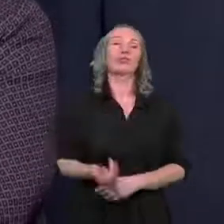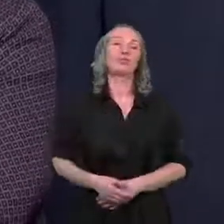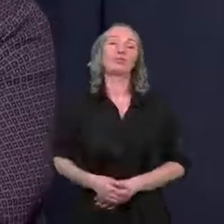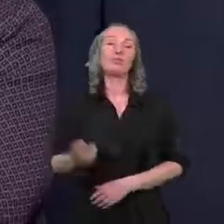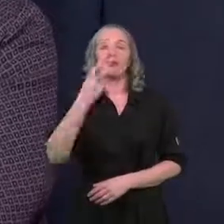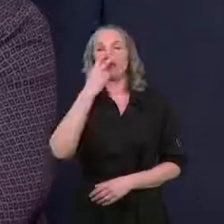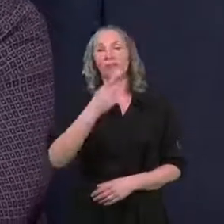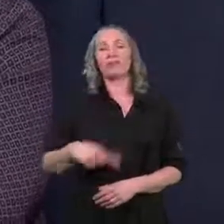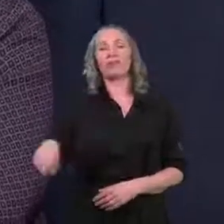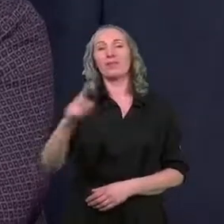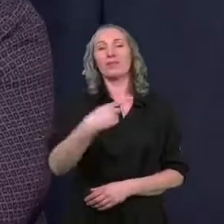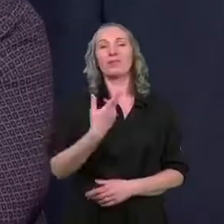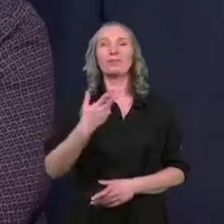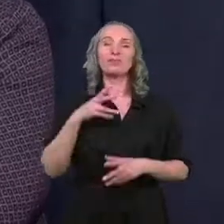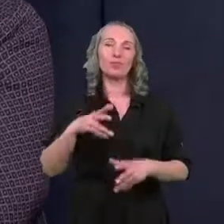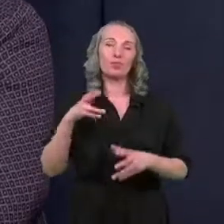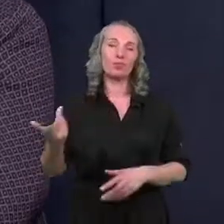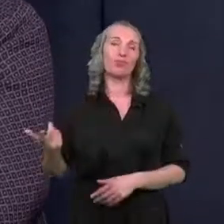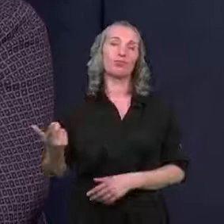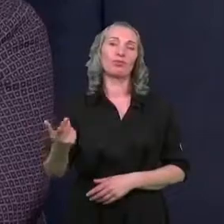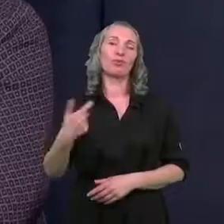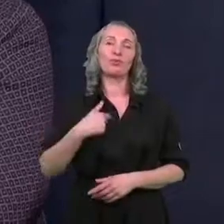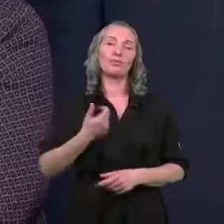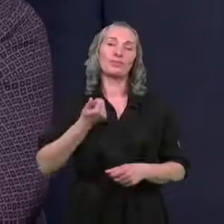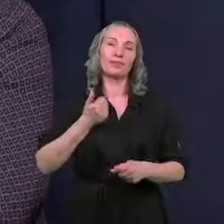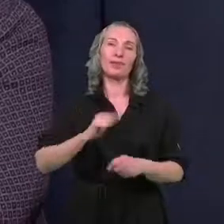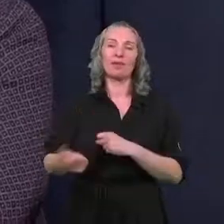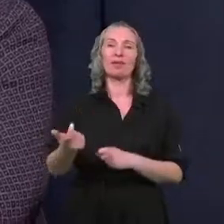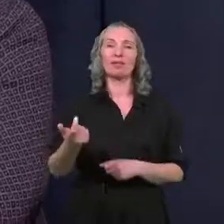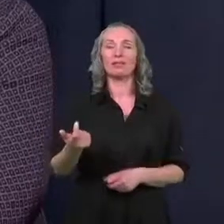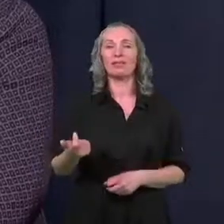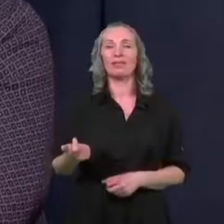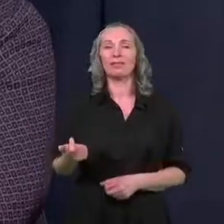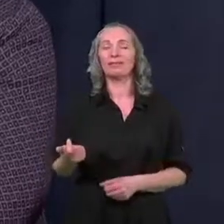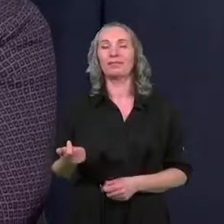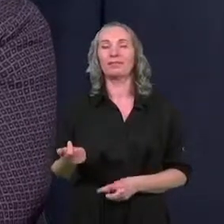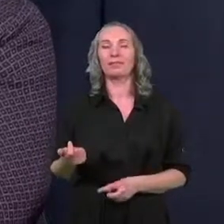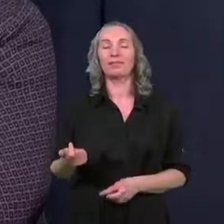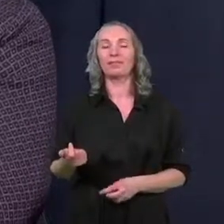Widzę, że często wśród nas pokutuje takie powiedzmy jeszcze